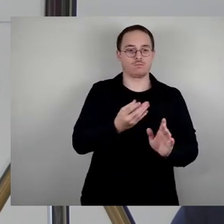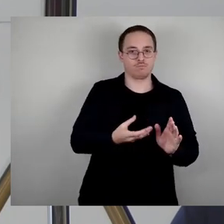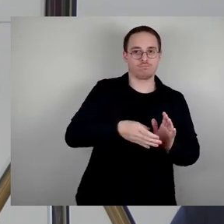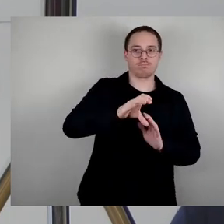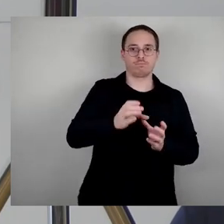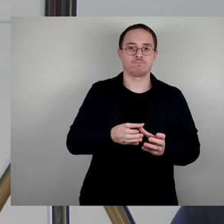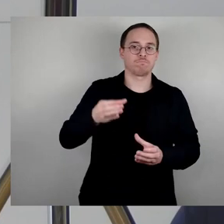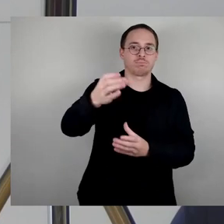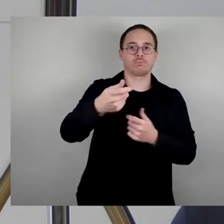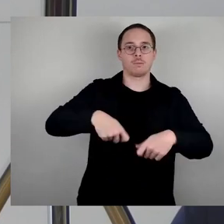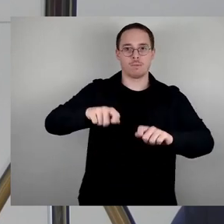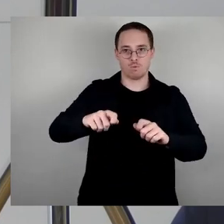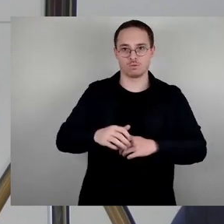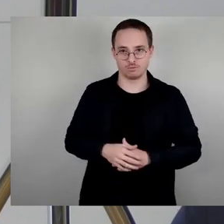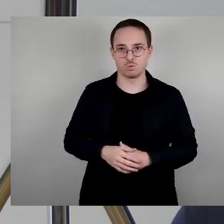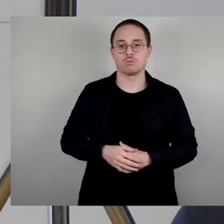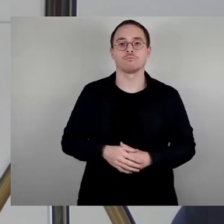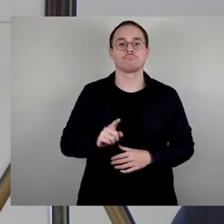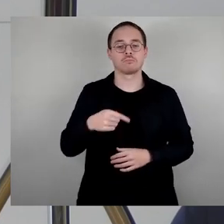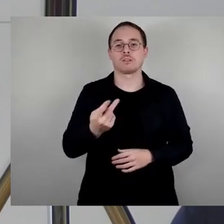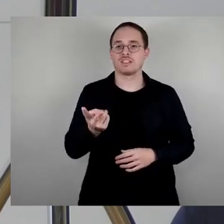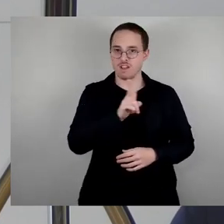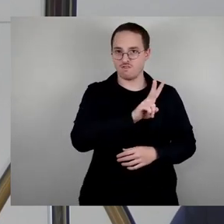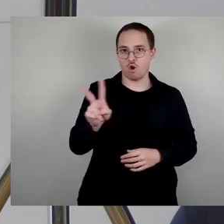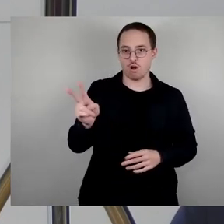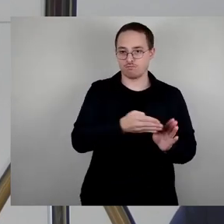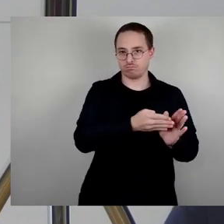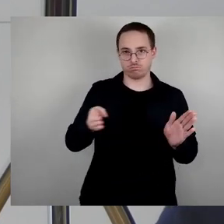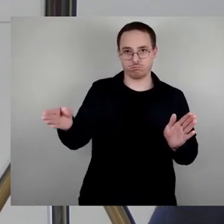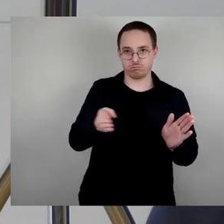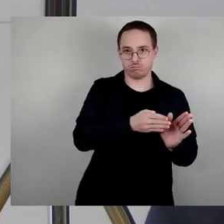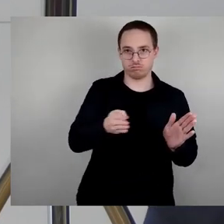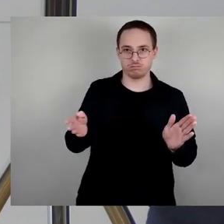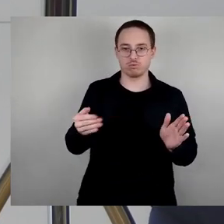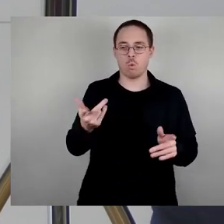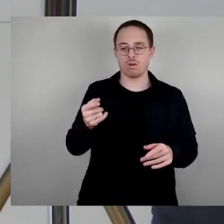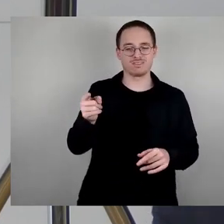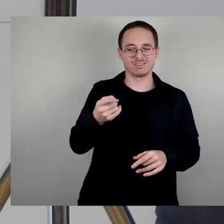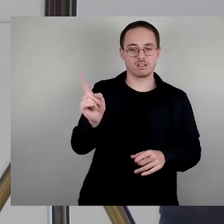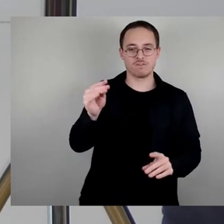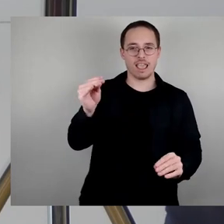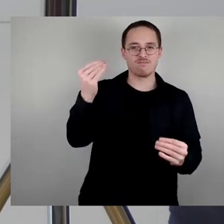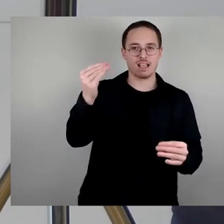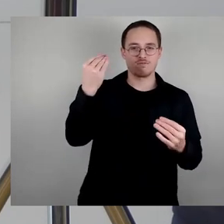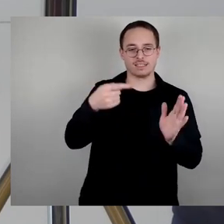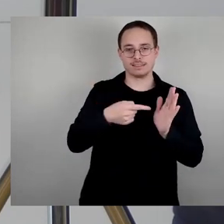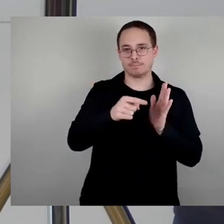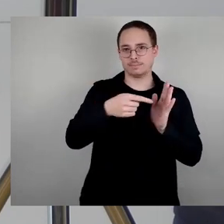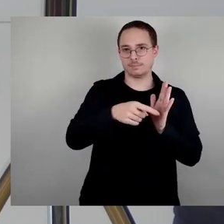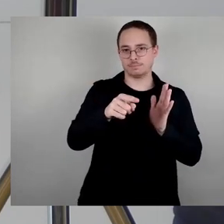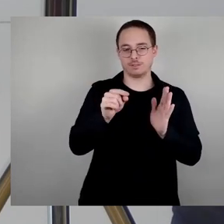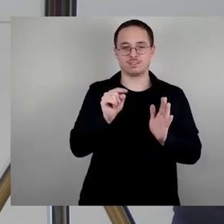es gab dann vor rund zwei Wochen auch einen Hinweis, dass diese Stele offensichtlich noch mal